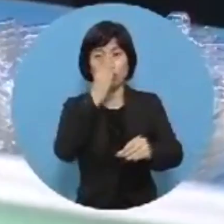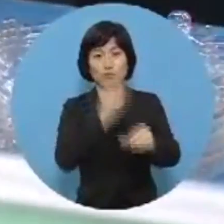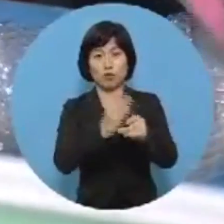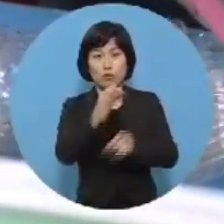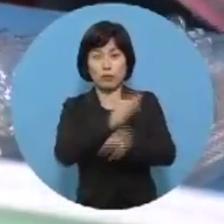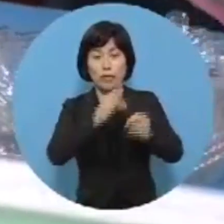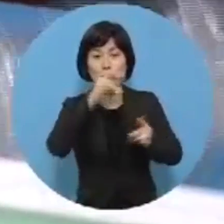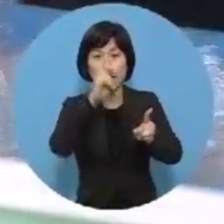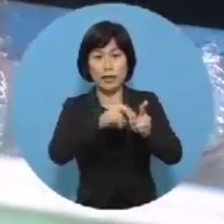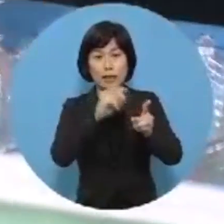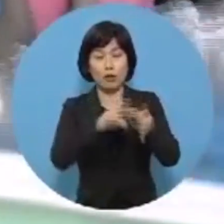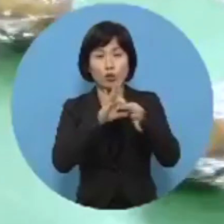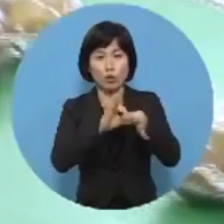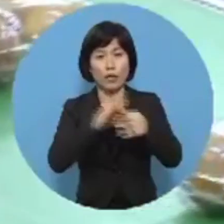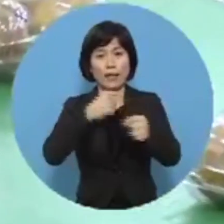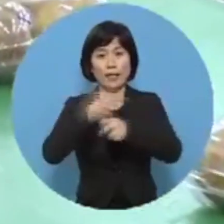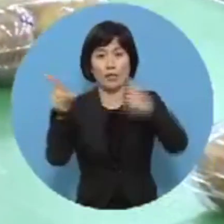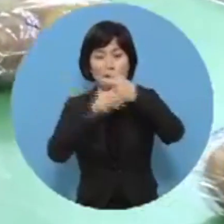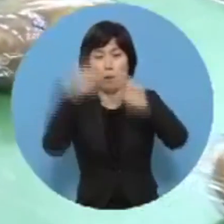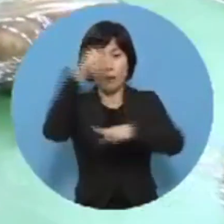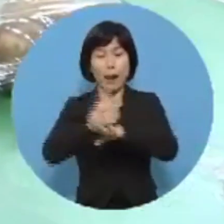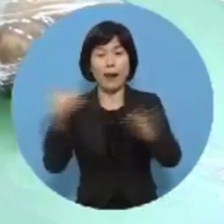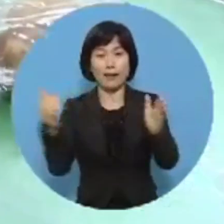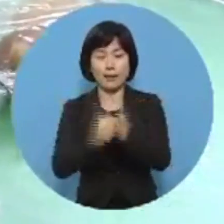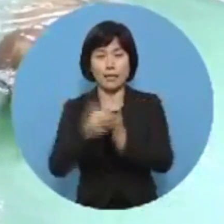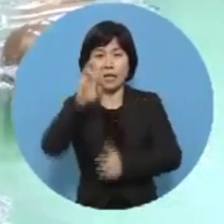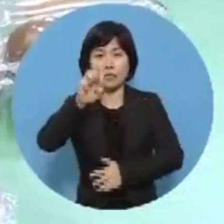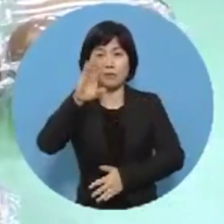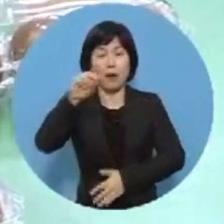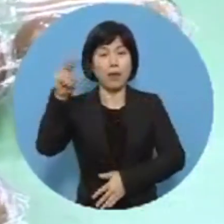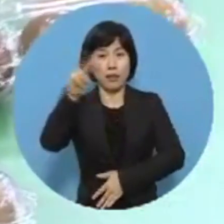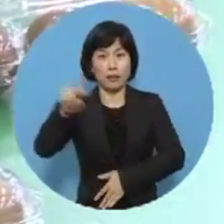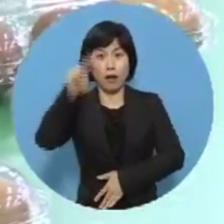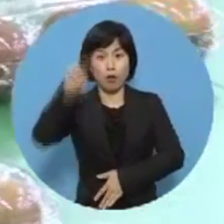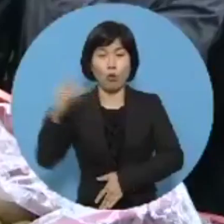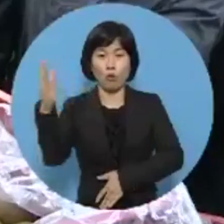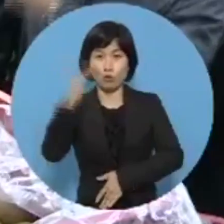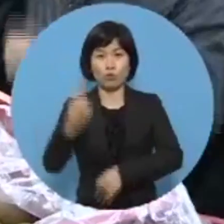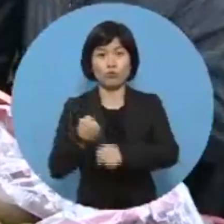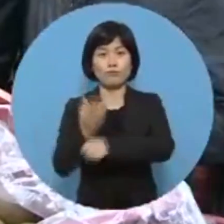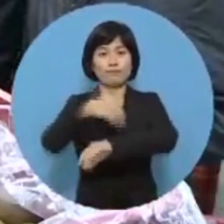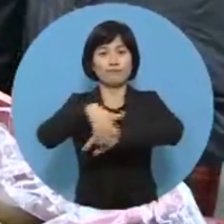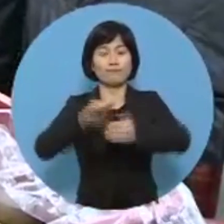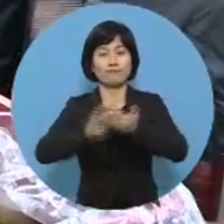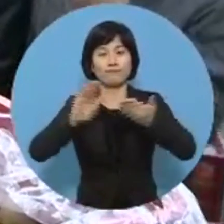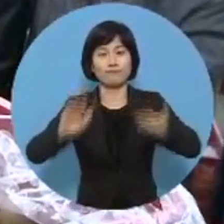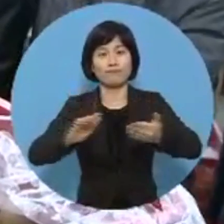내년 2월 말까지 30만 달러의 규모, 모두 50톤이 수출될 예정입니다.